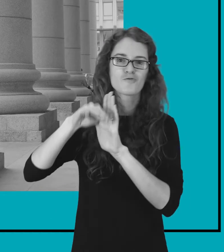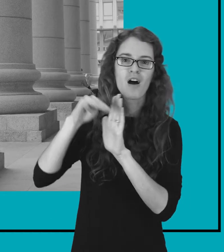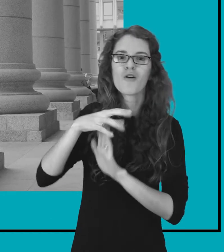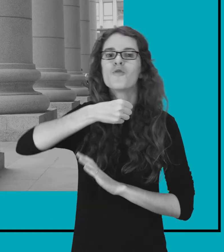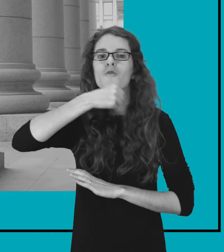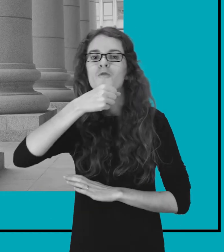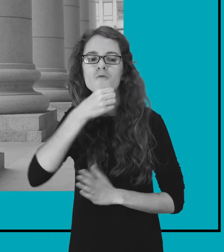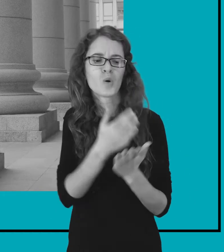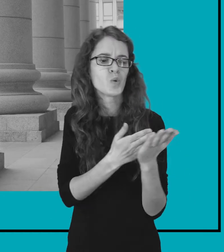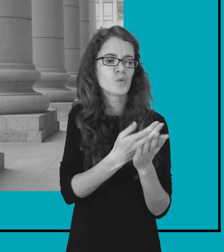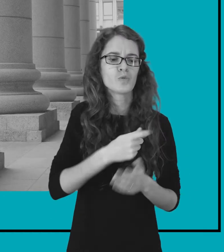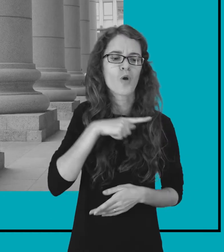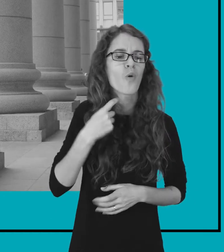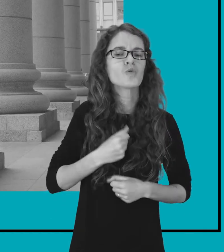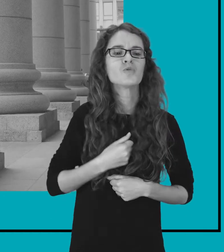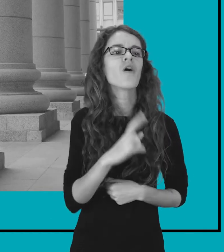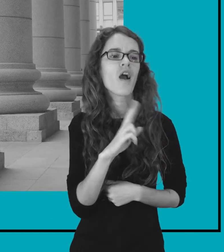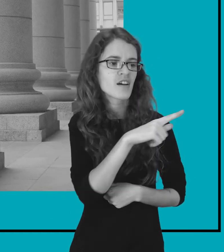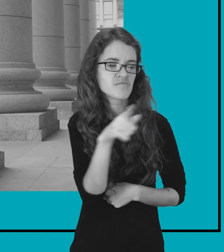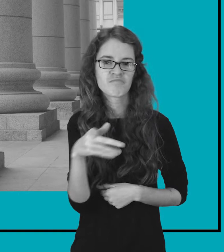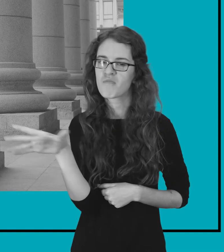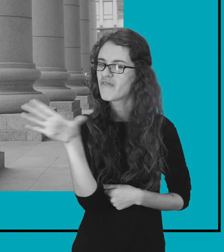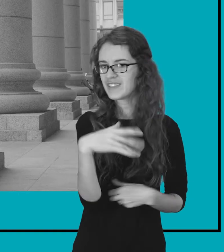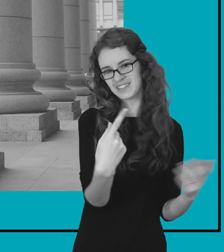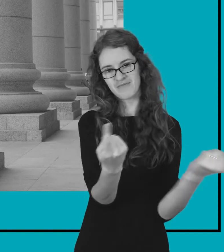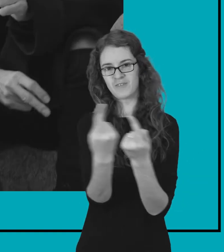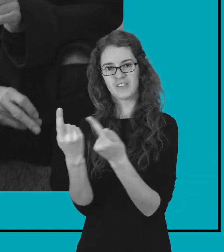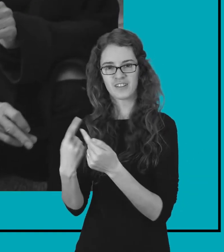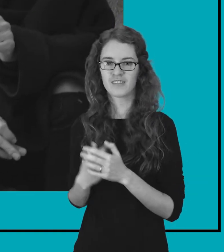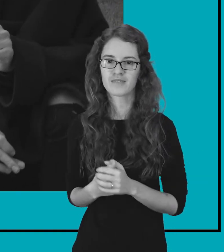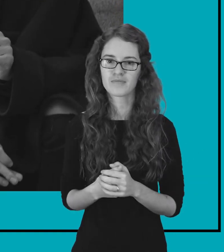ir tiek žmogui su didelė patirtim gyvenimiškai.